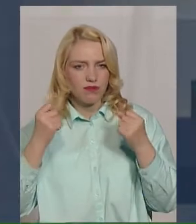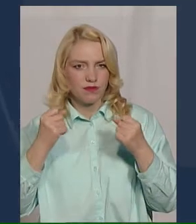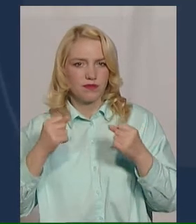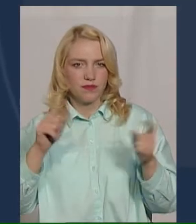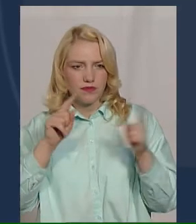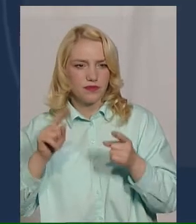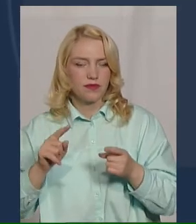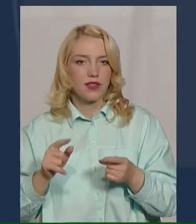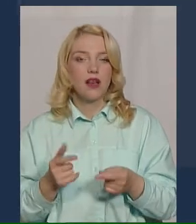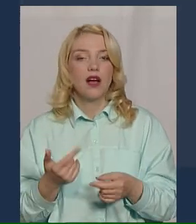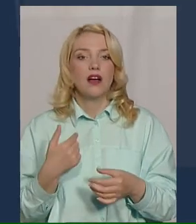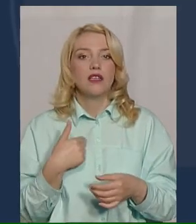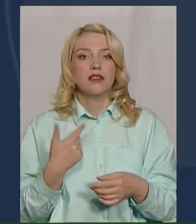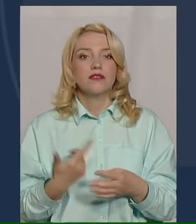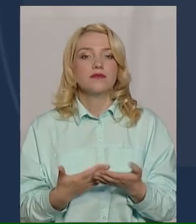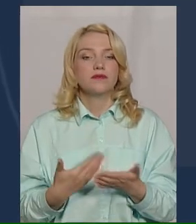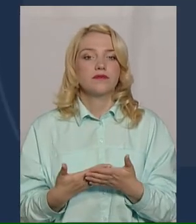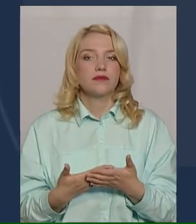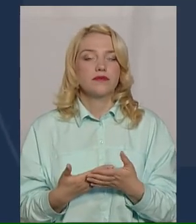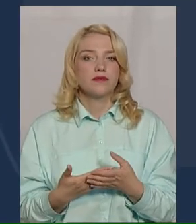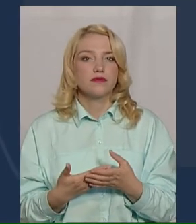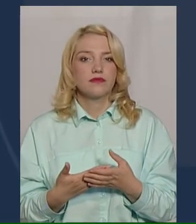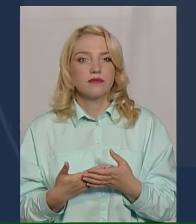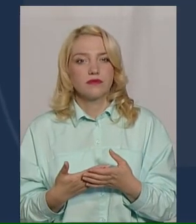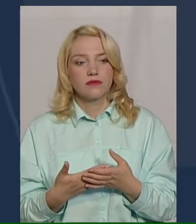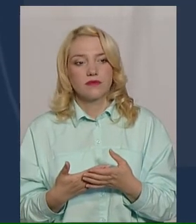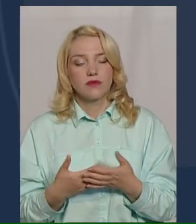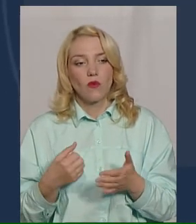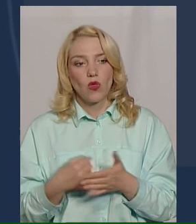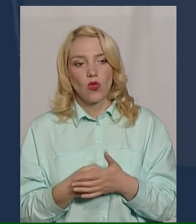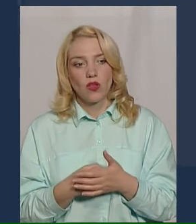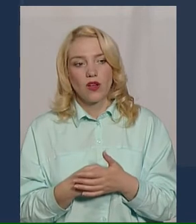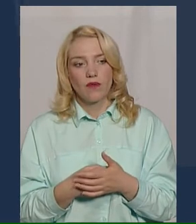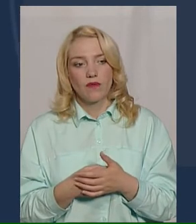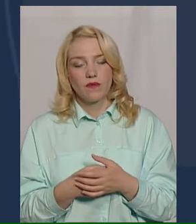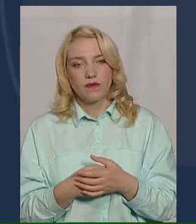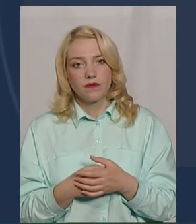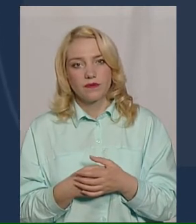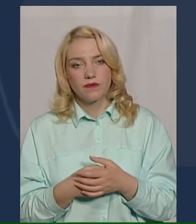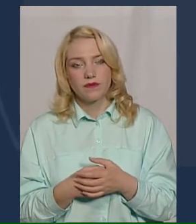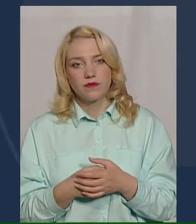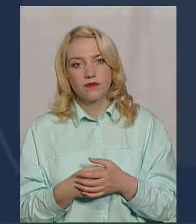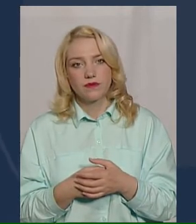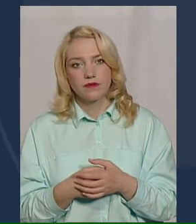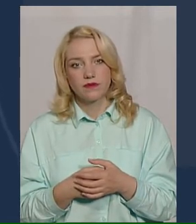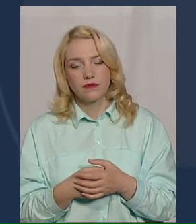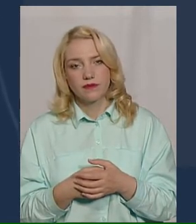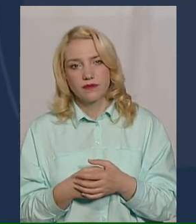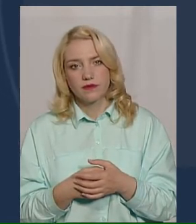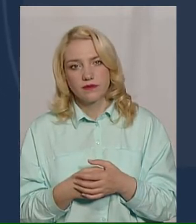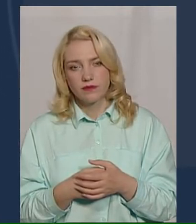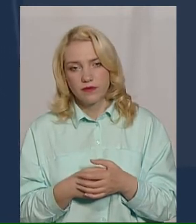Ну, дайте ще трошки до кінця доведу речення. Будь ласка. До цей період,